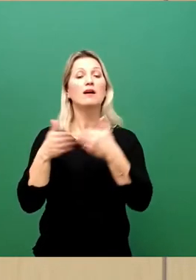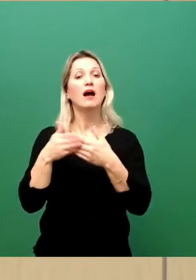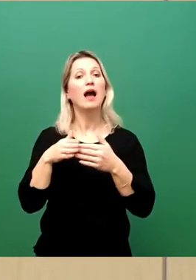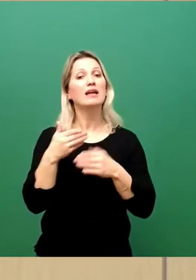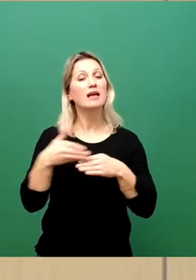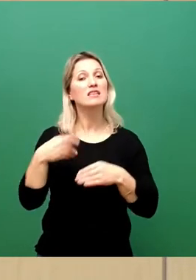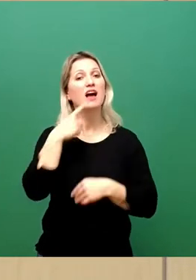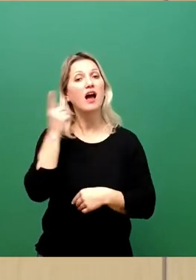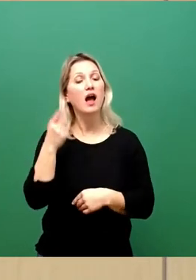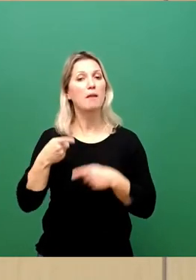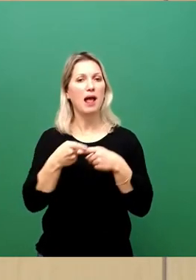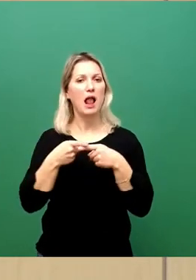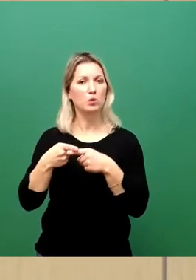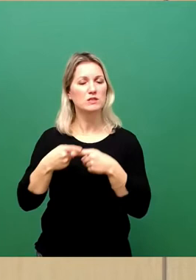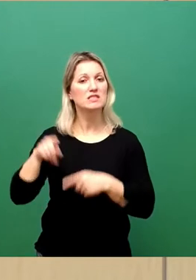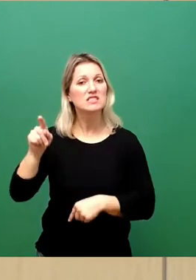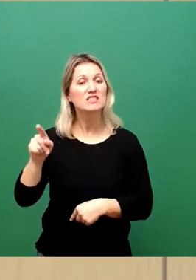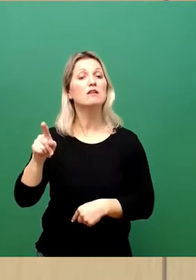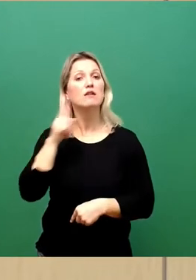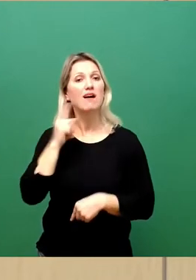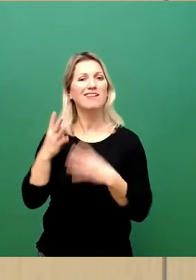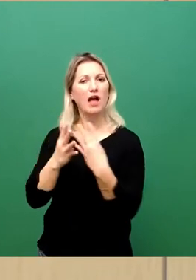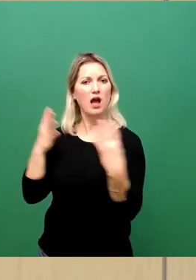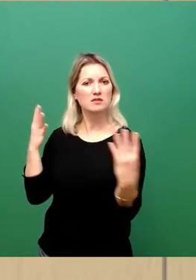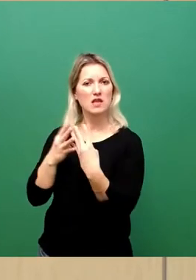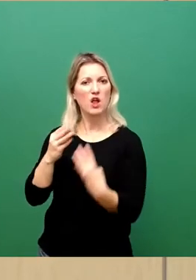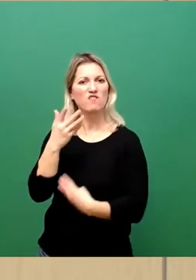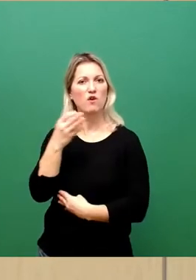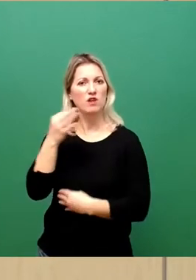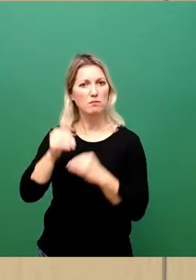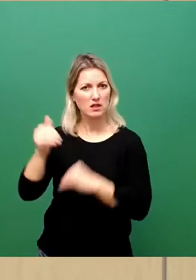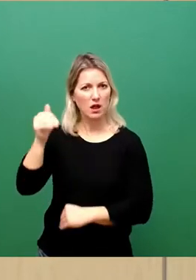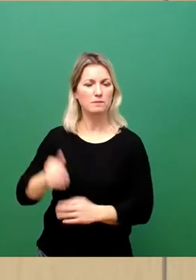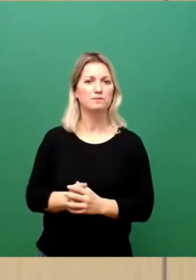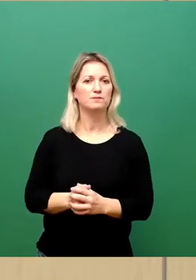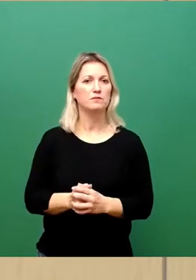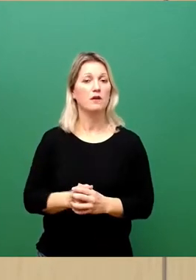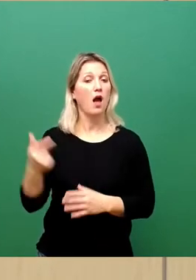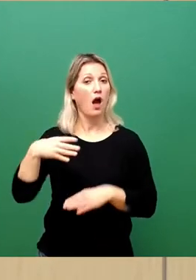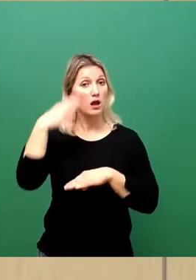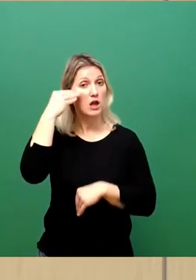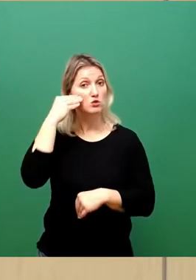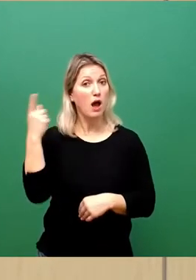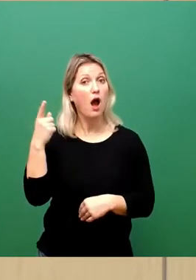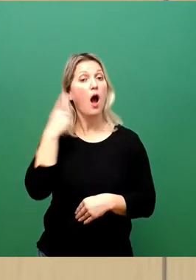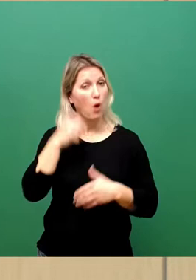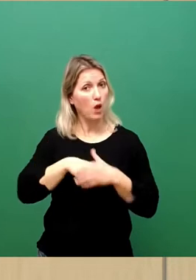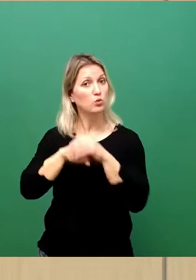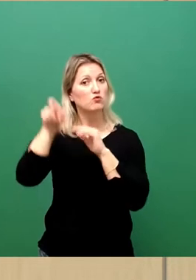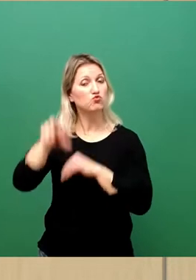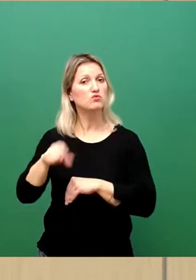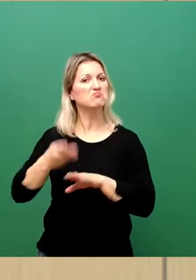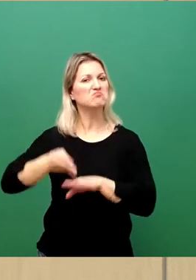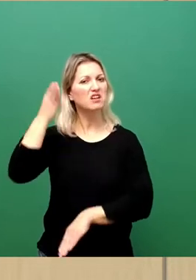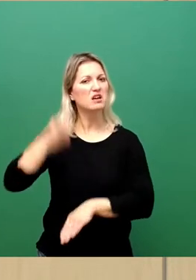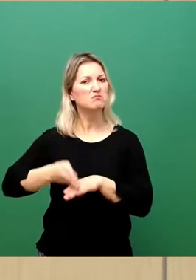hohe Grenzzaun entstanden, der unter anderem auch von Herrn Kretschmer, wie gesagt, unterstützt wurde. Und weiter werden